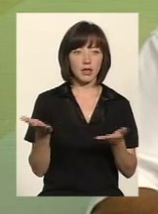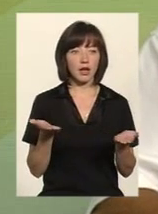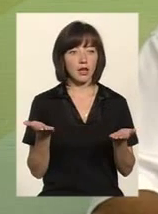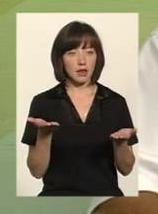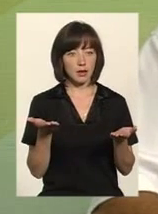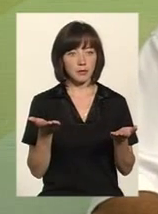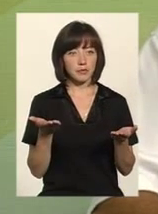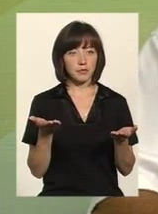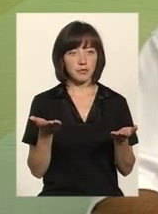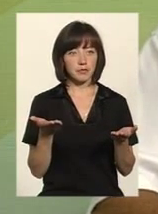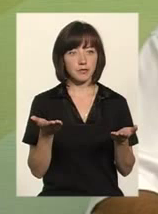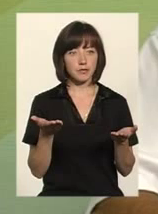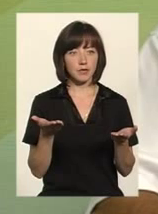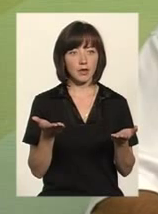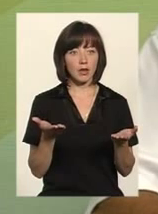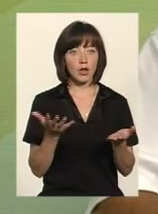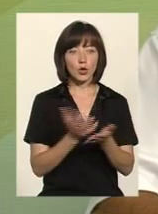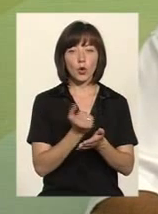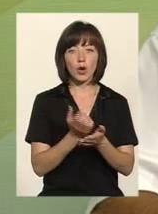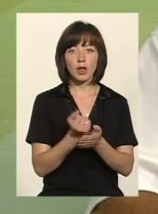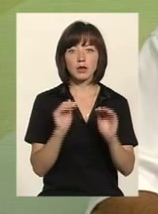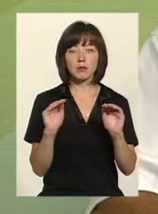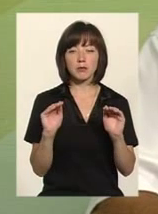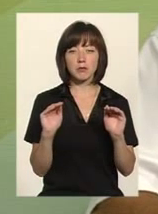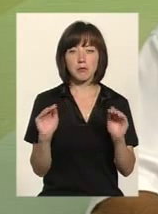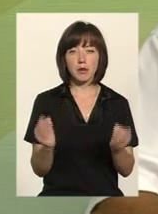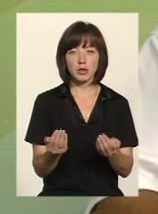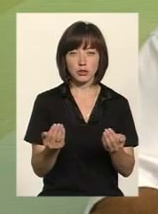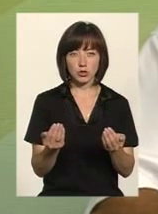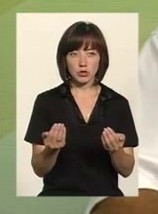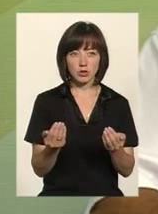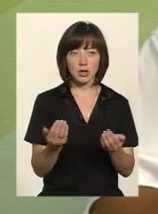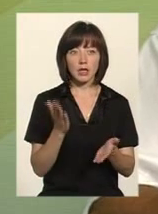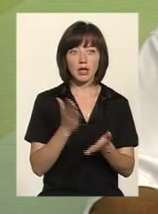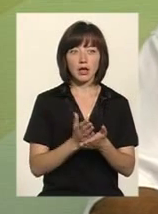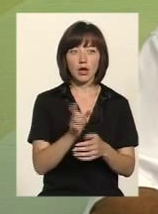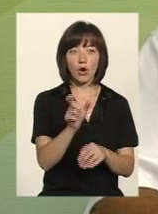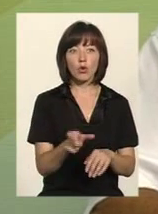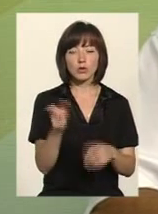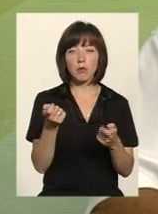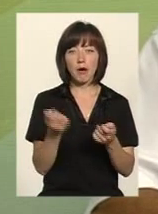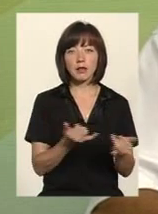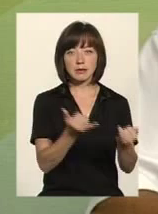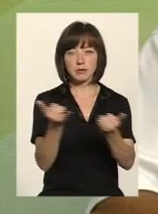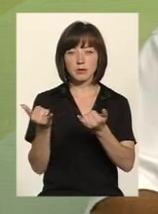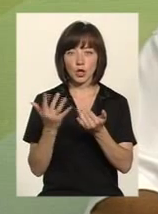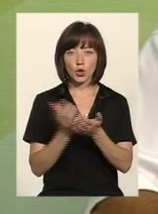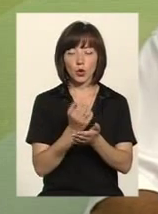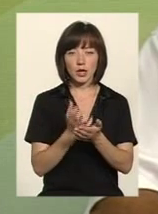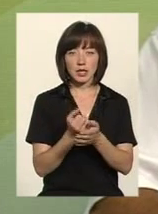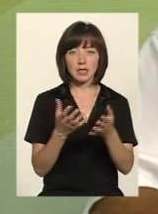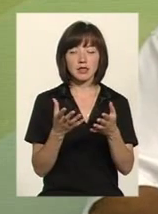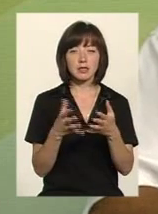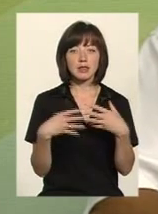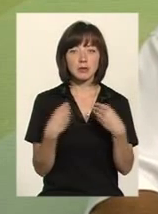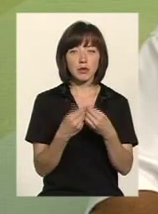сукупний дохід, яких менше двох прожиткових мінімумів, і є особи, які мало забезпечені, сукупний дохід ціні,